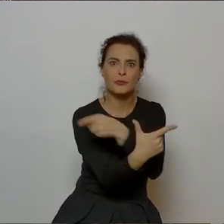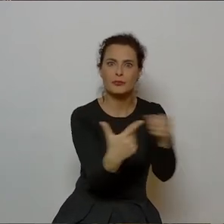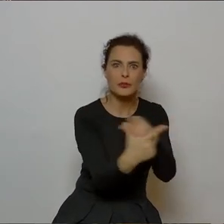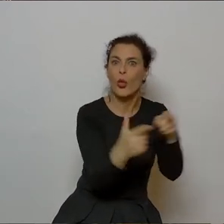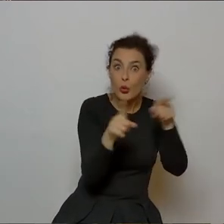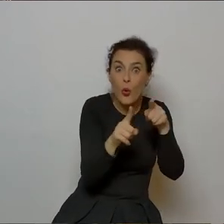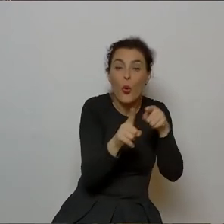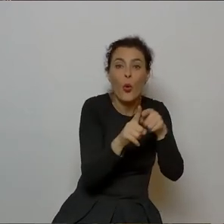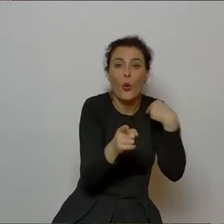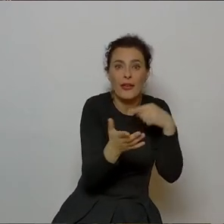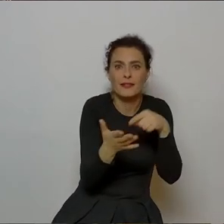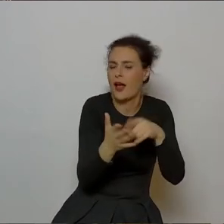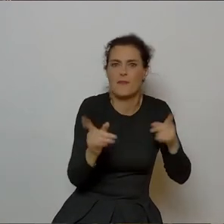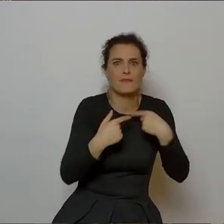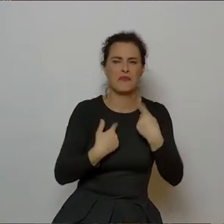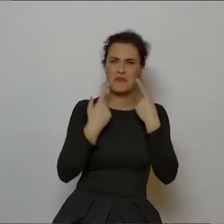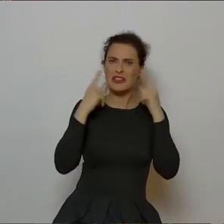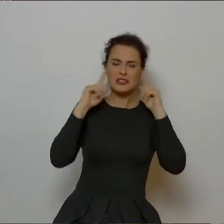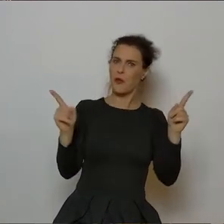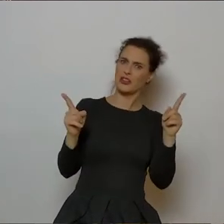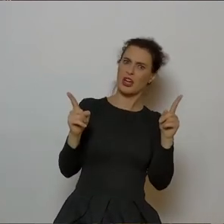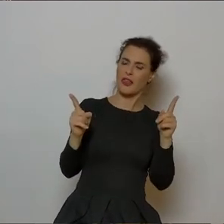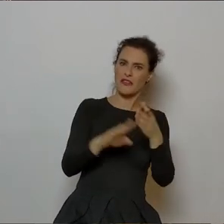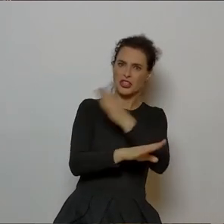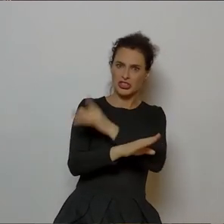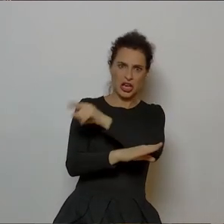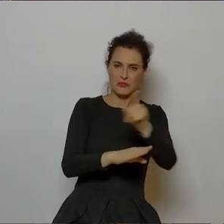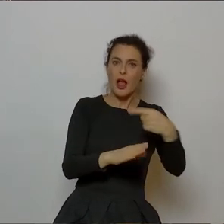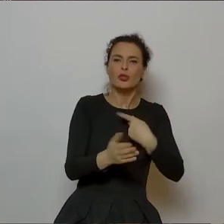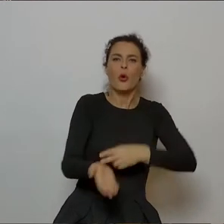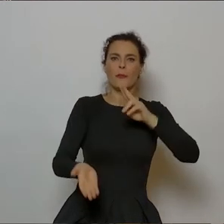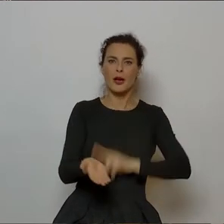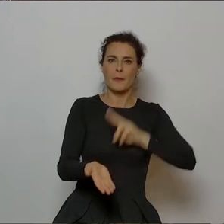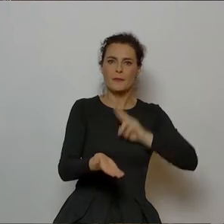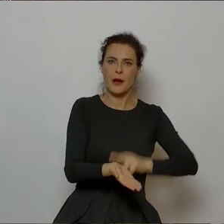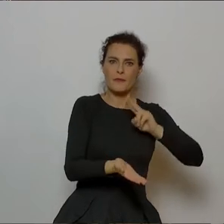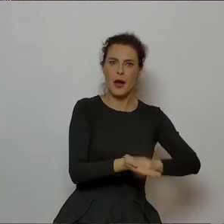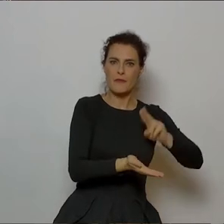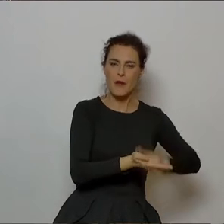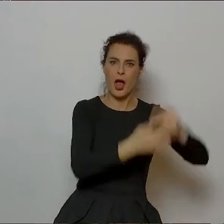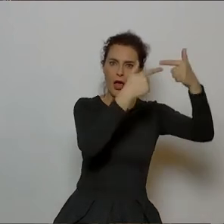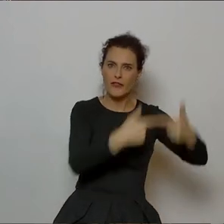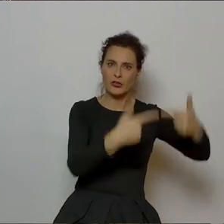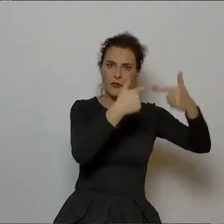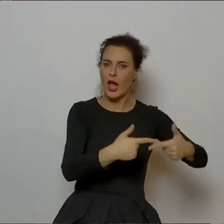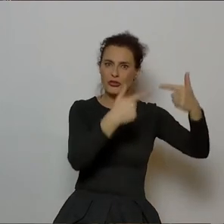chyba niezauważana zbyt często, jak rytmicznie pisał Norwid. Nie tylko mówimy o Wandzie,